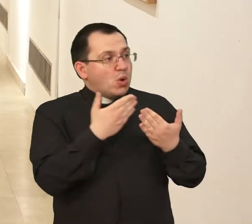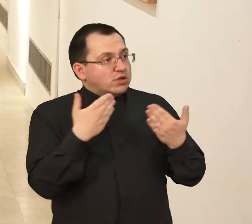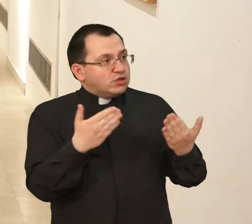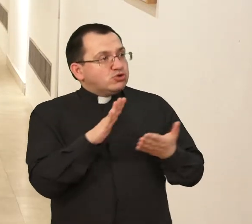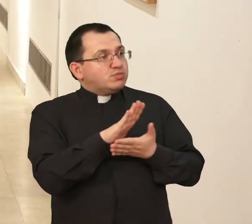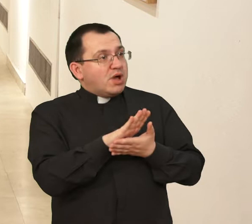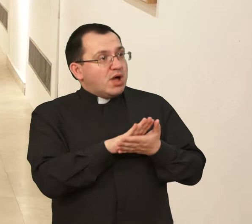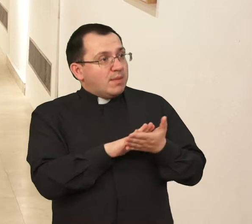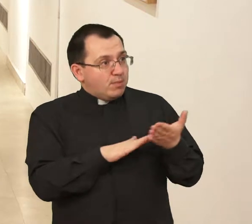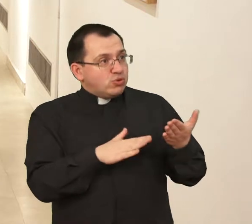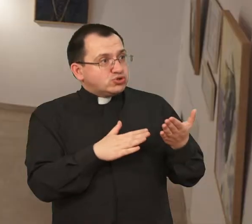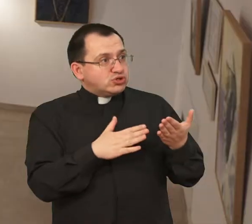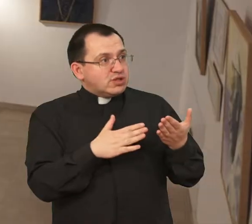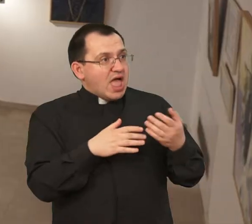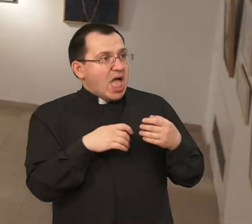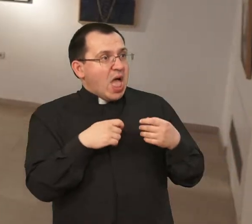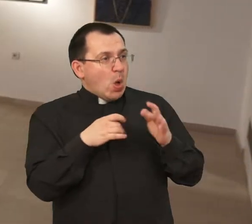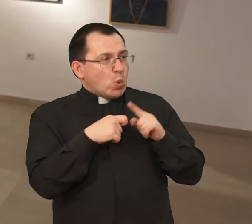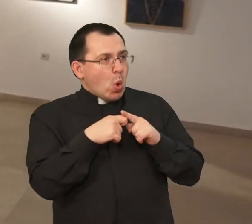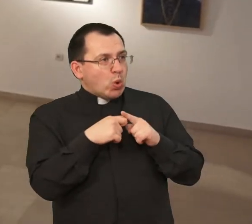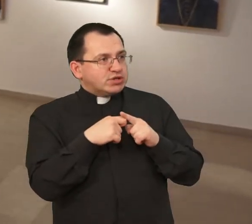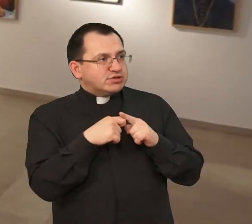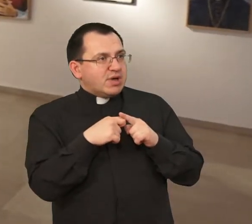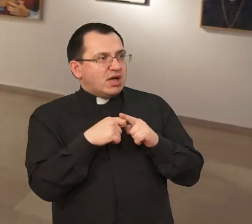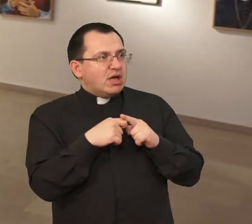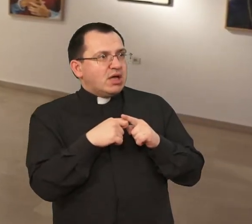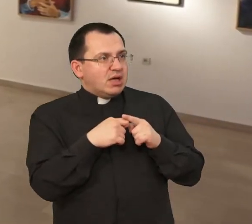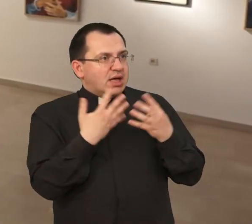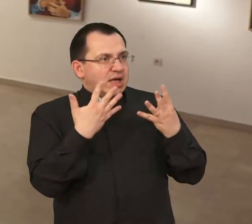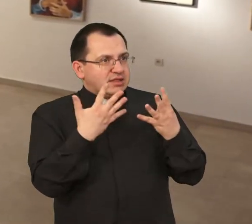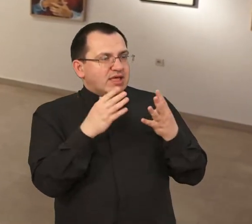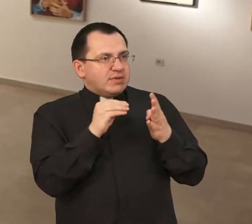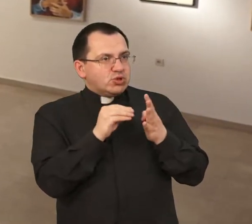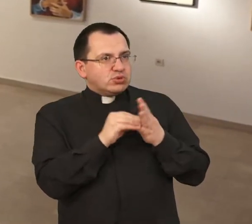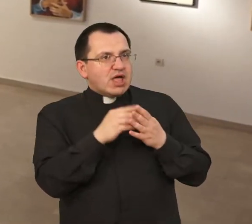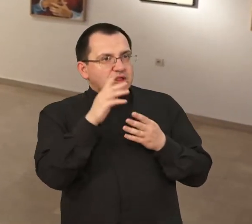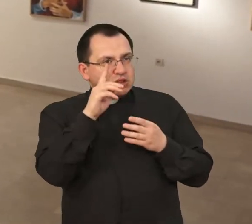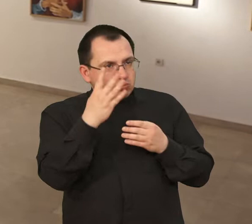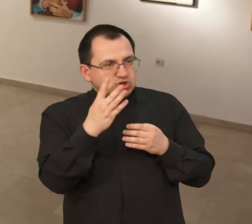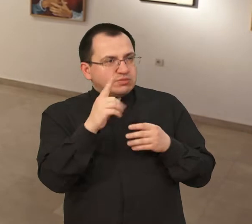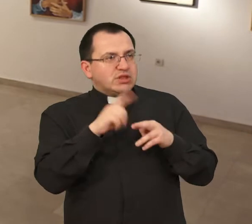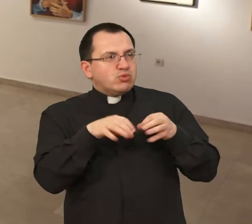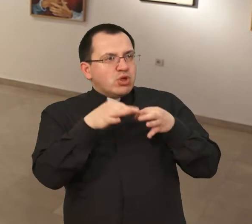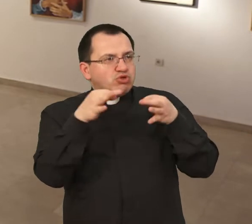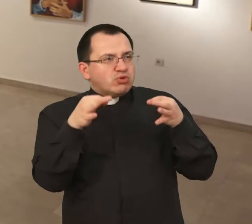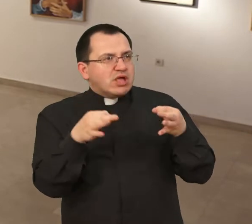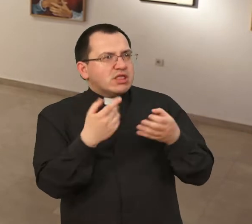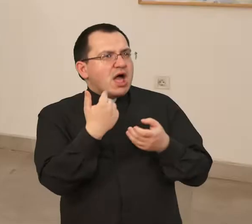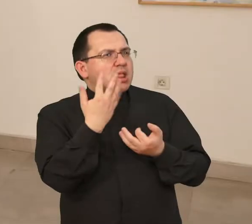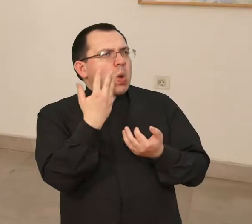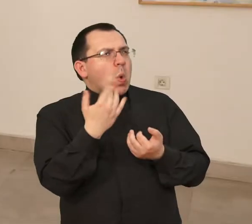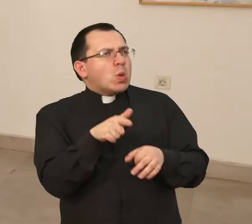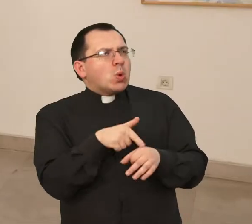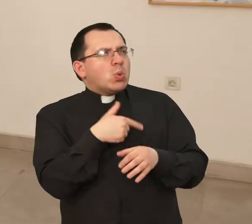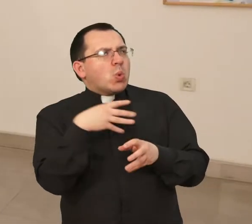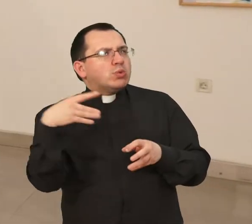još u vremenu korizme. 9. travnja će biti samo otvorenje, ali ona neće trajati samo jedan